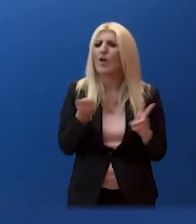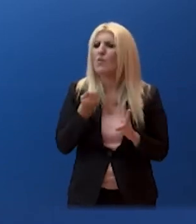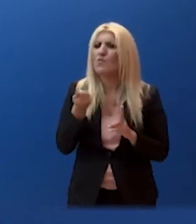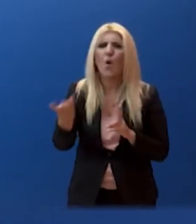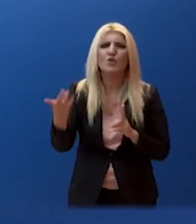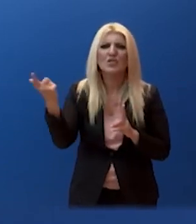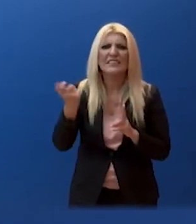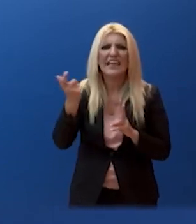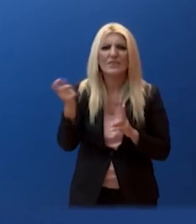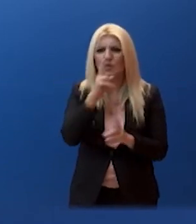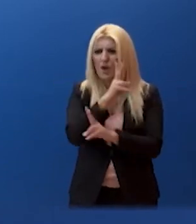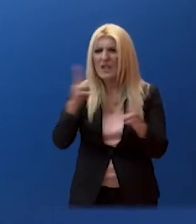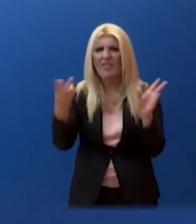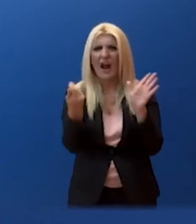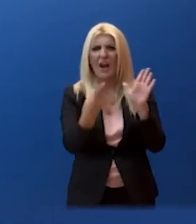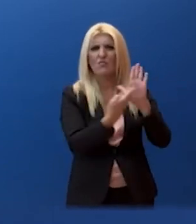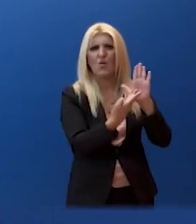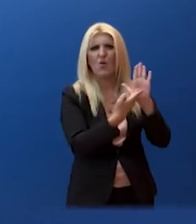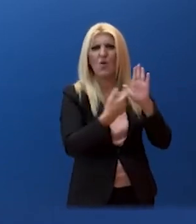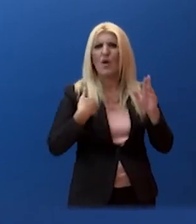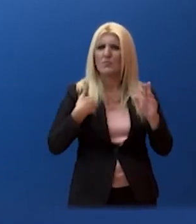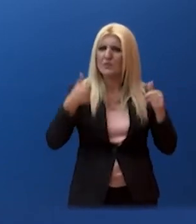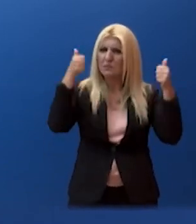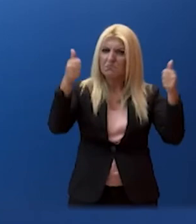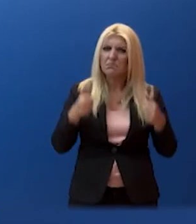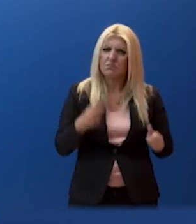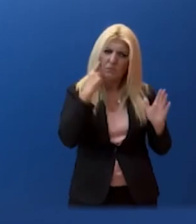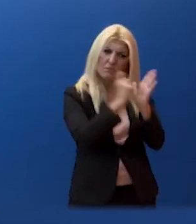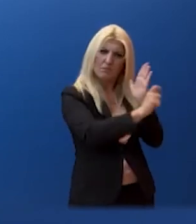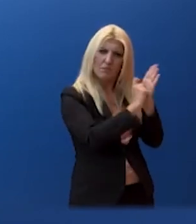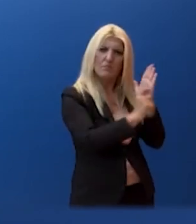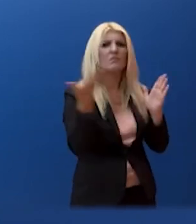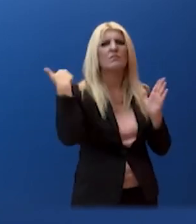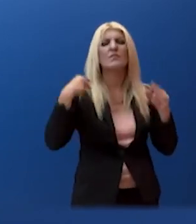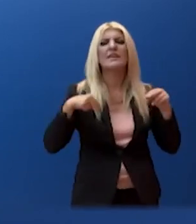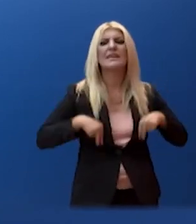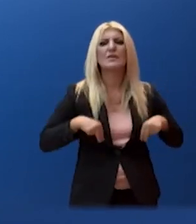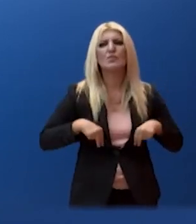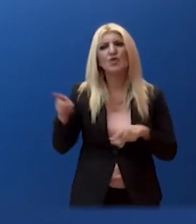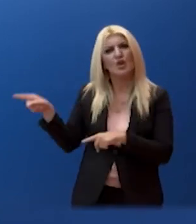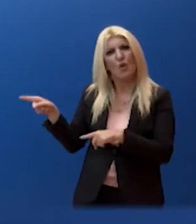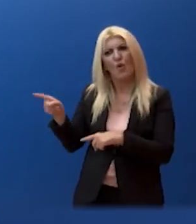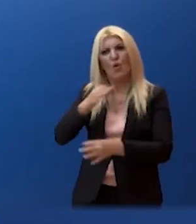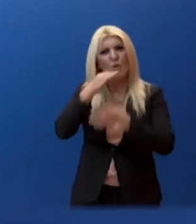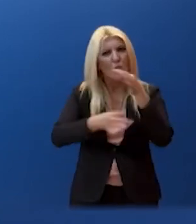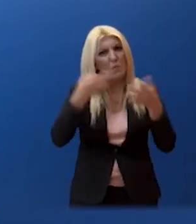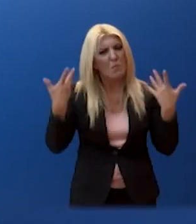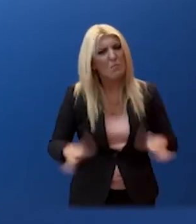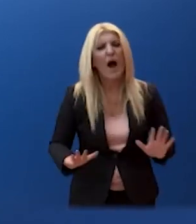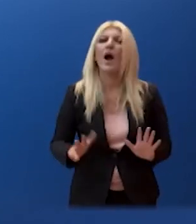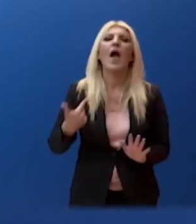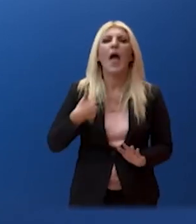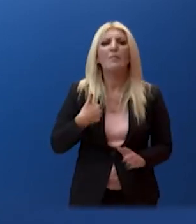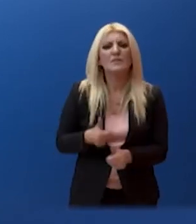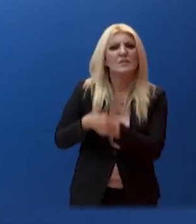Προβλέπεται και στις σχετικές αναγκοινώσεις που έχει κάνει όλο το προηγούμενο χρονικό διάστημα το αρμόδιο Υπουργείο. Από εκεί και πέρα, εμείς έχουμε